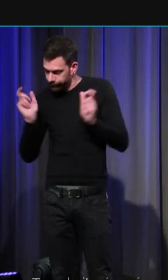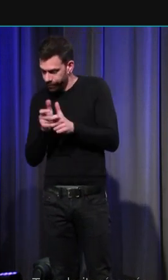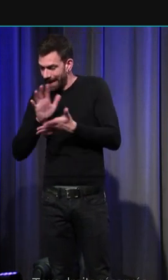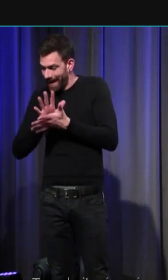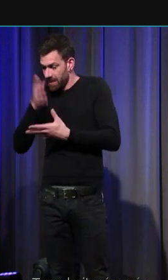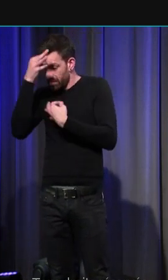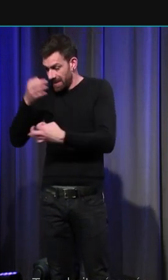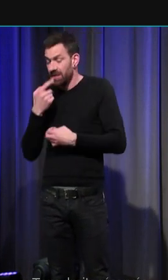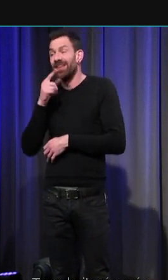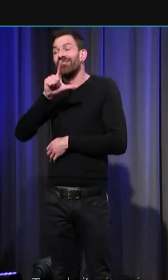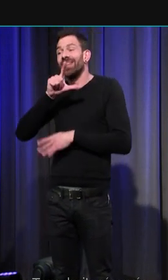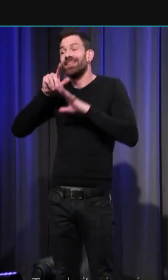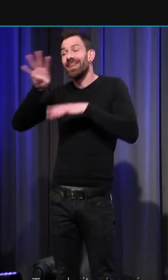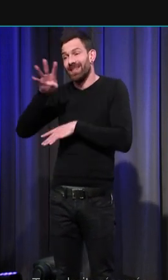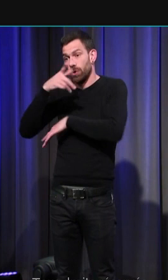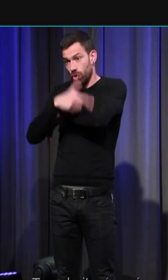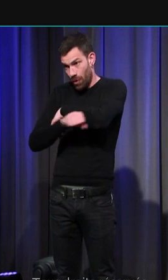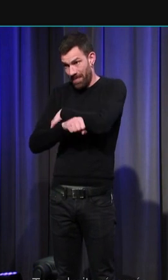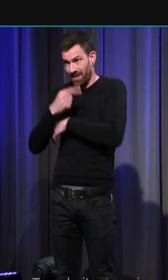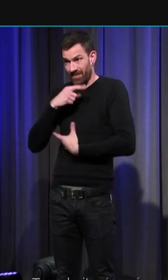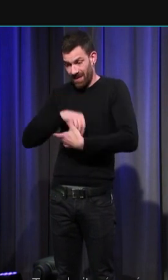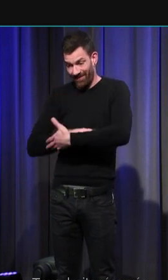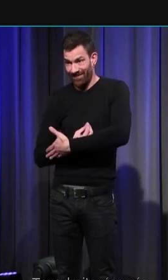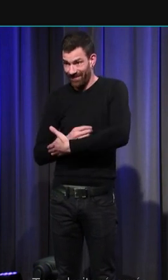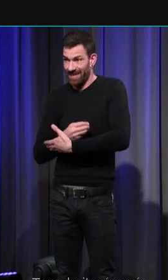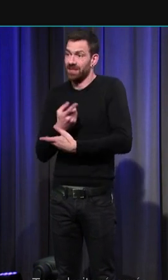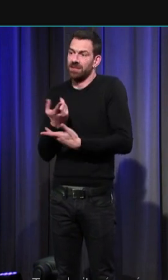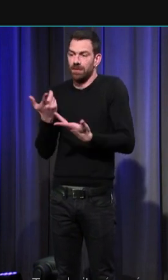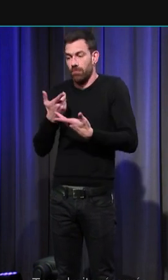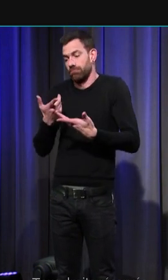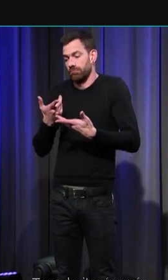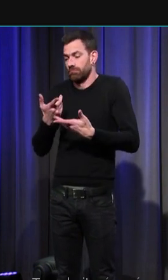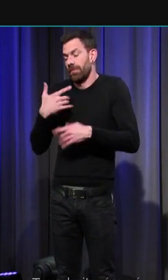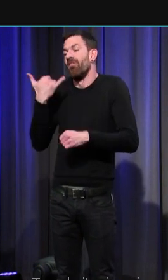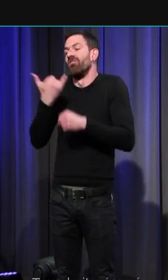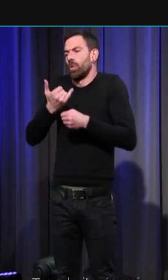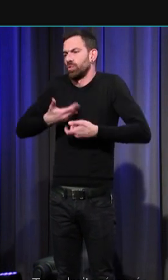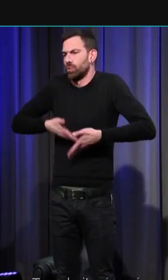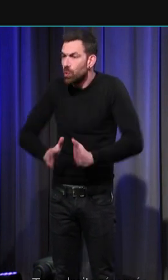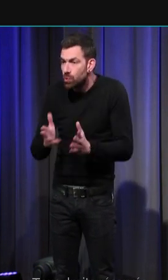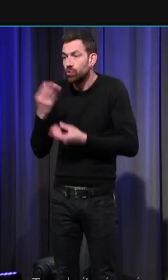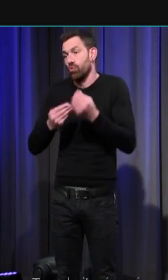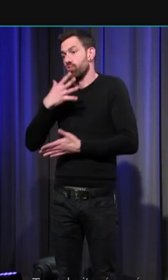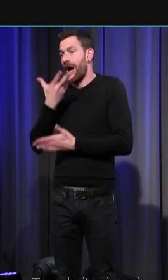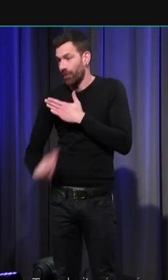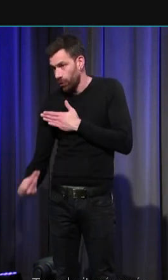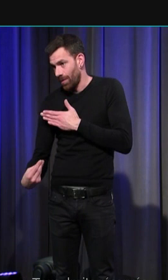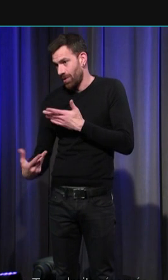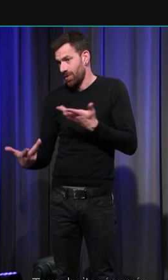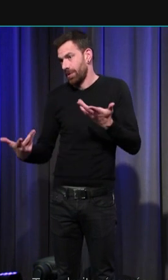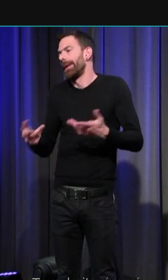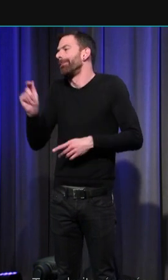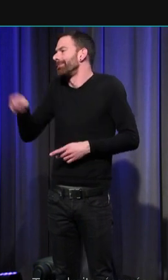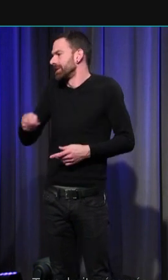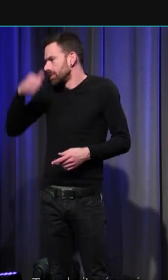semaines ce sont des fœtus qui sont issus de fausses couches d'avortement et qui bien évidemment n'ont pas été